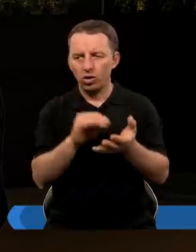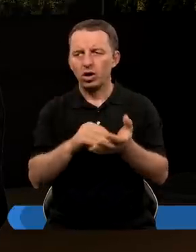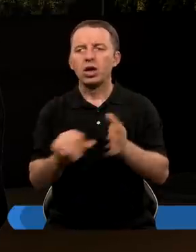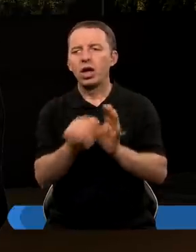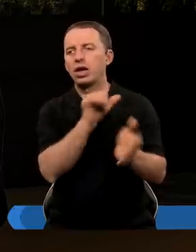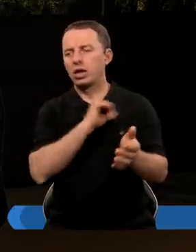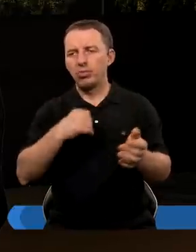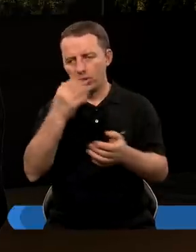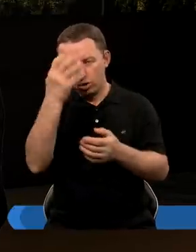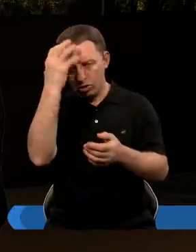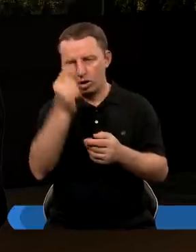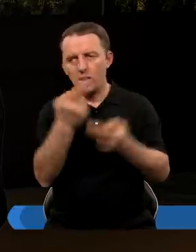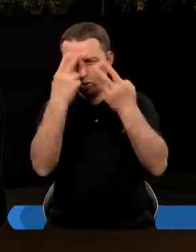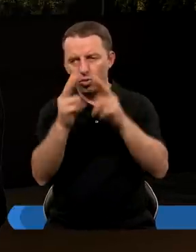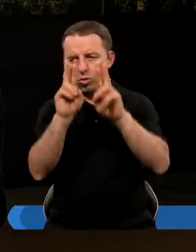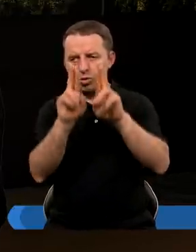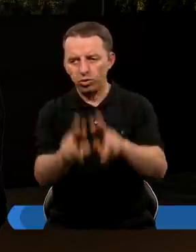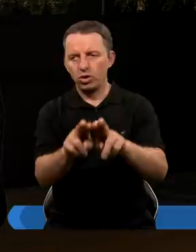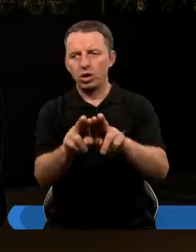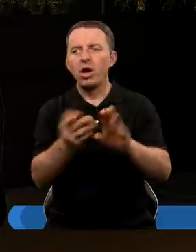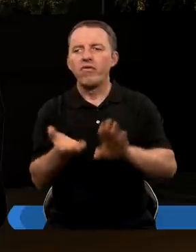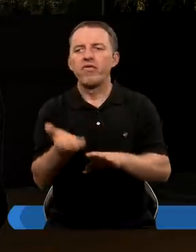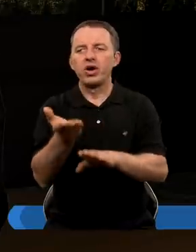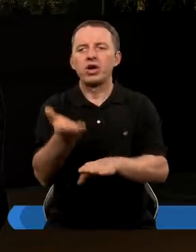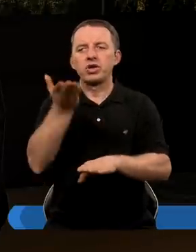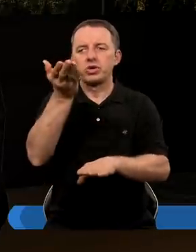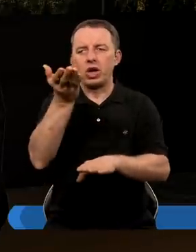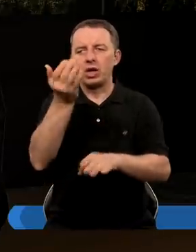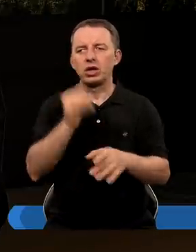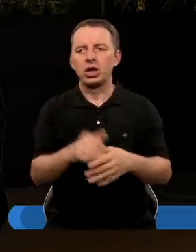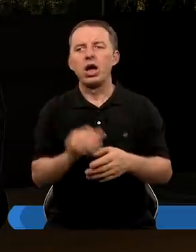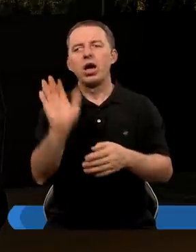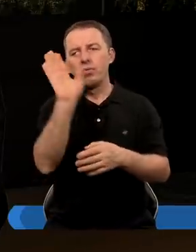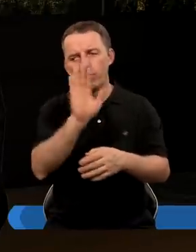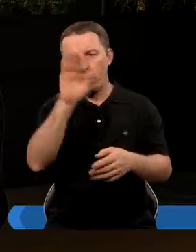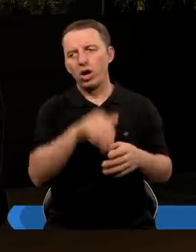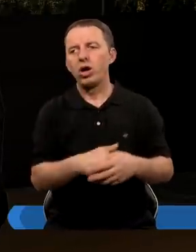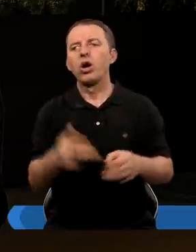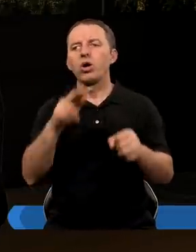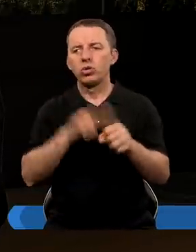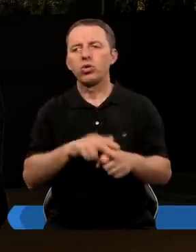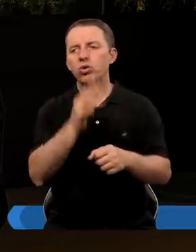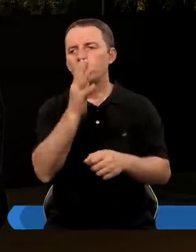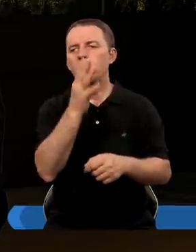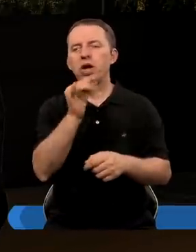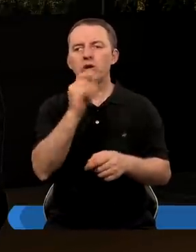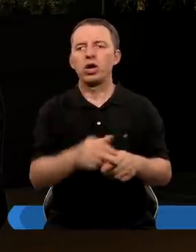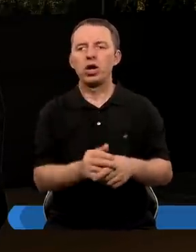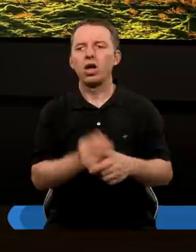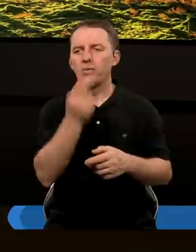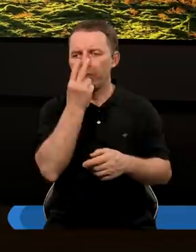doświadczenie dla samego króla, który uznaje wyższość i Boga Judejczyków.